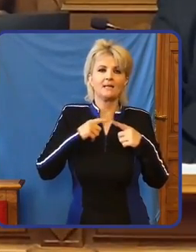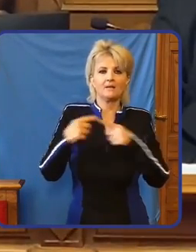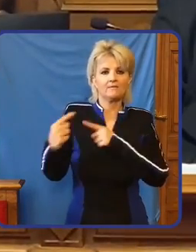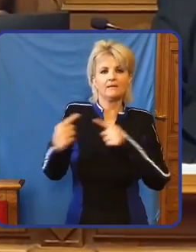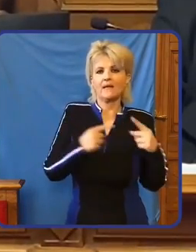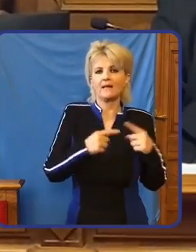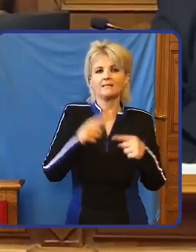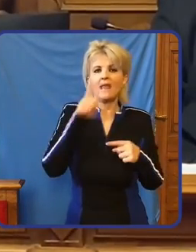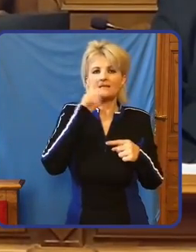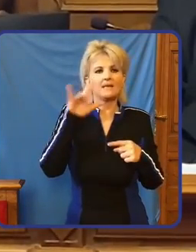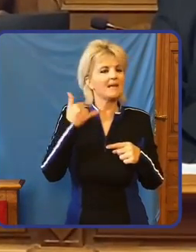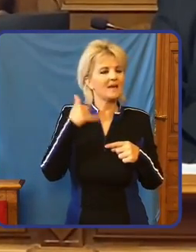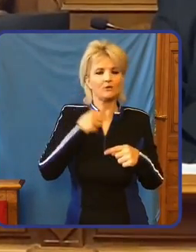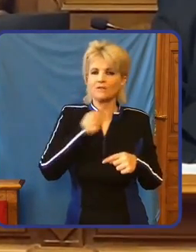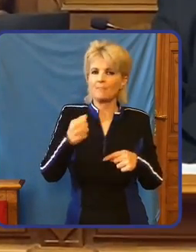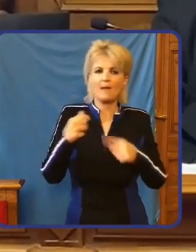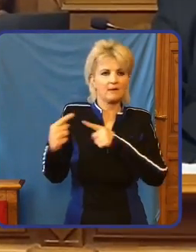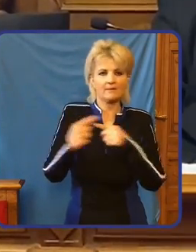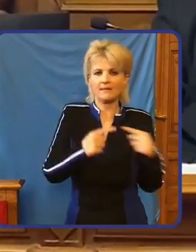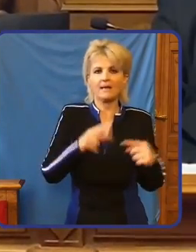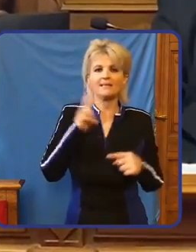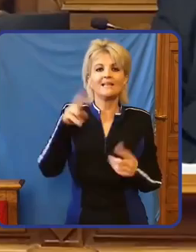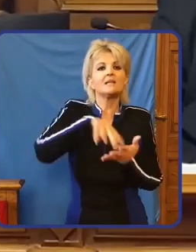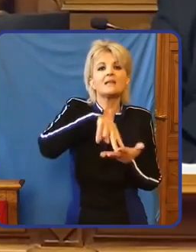kampányba kiállni vitázni. Ki a gyáva?